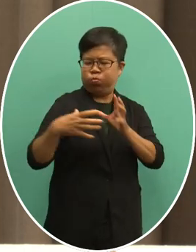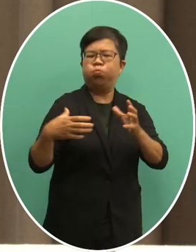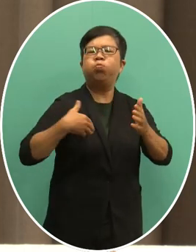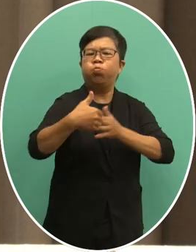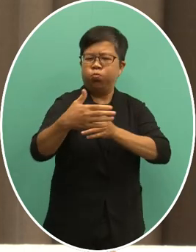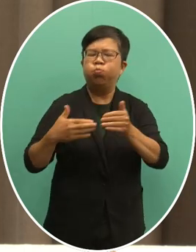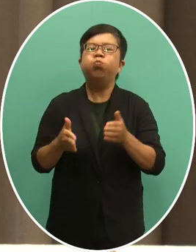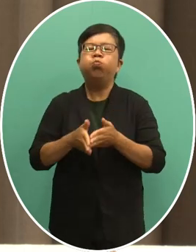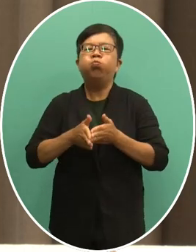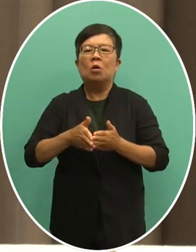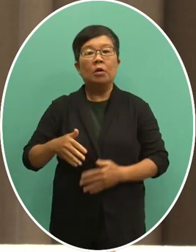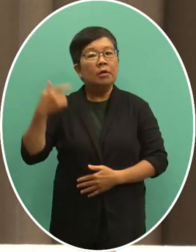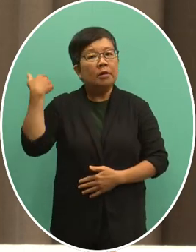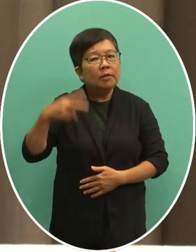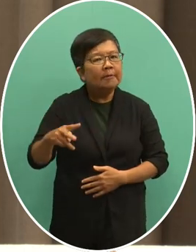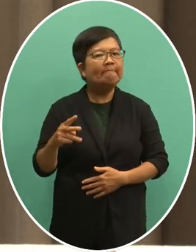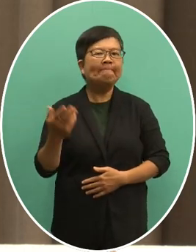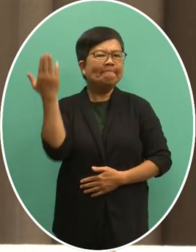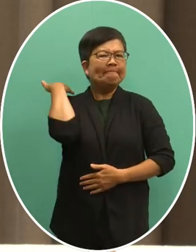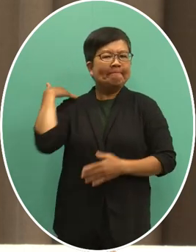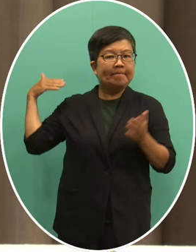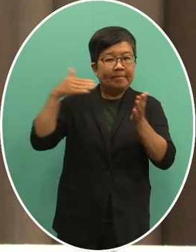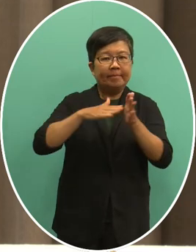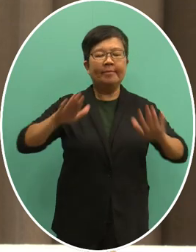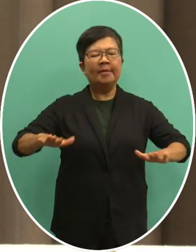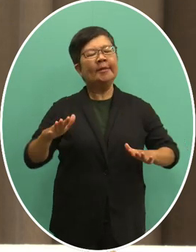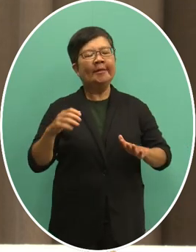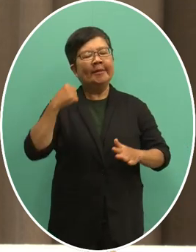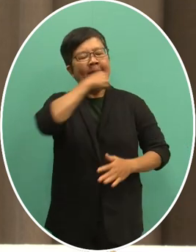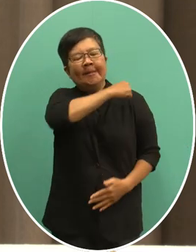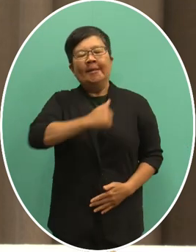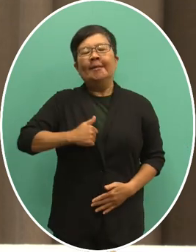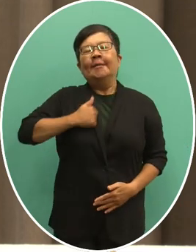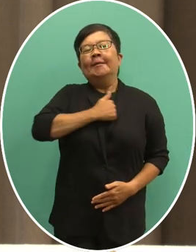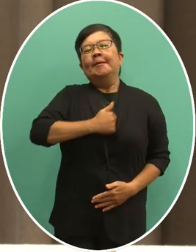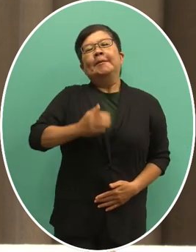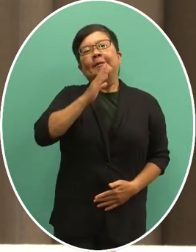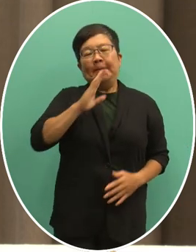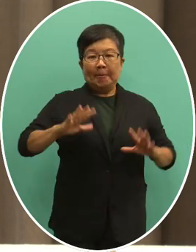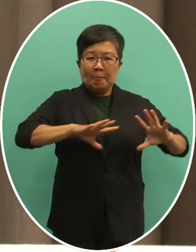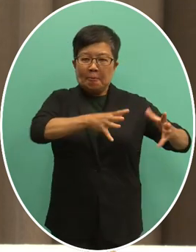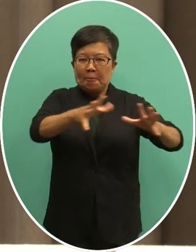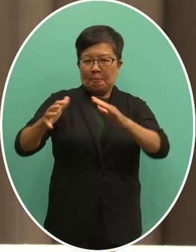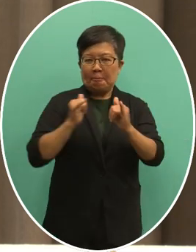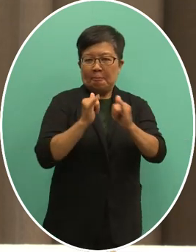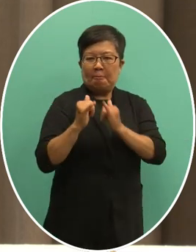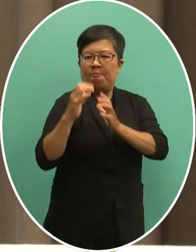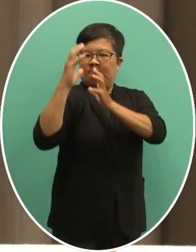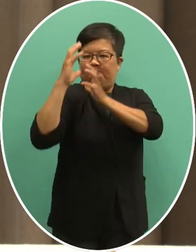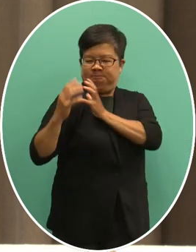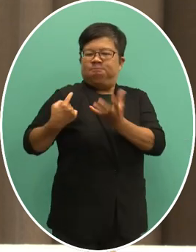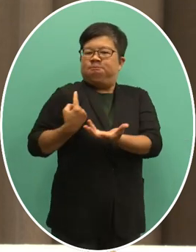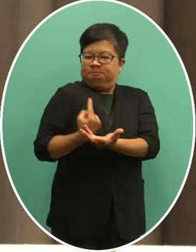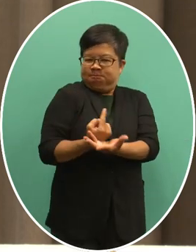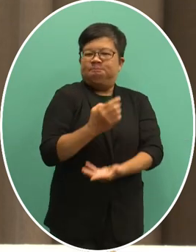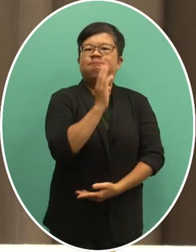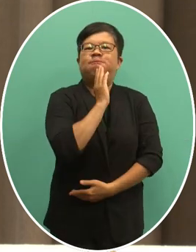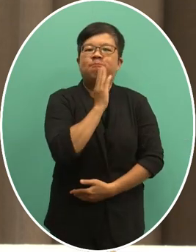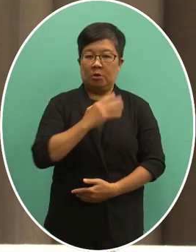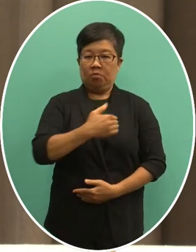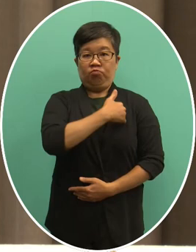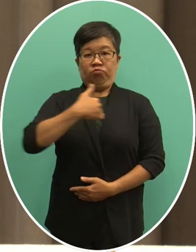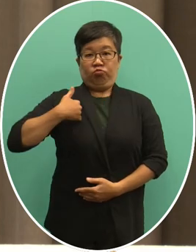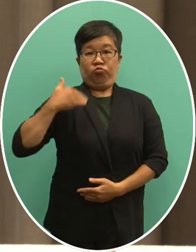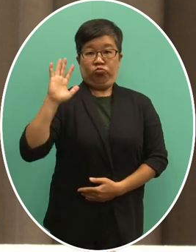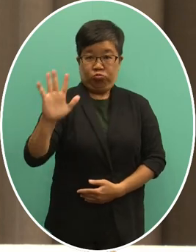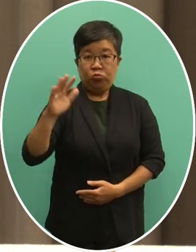一直以来台湾是一股善良的力量以及国际社会负责任的意愿有能力